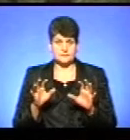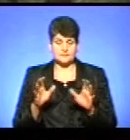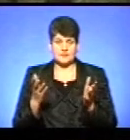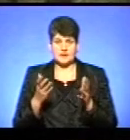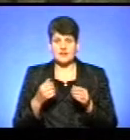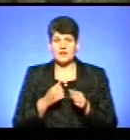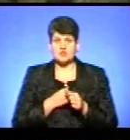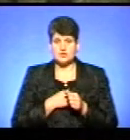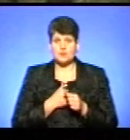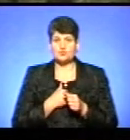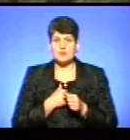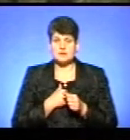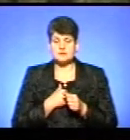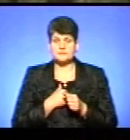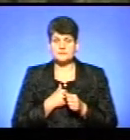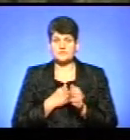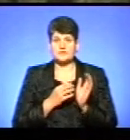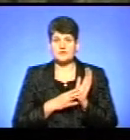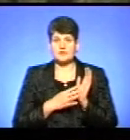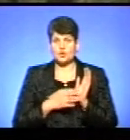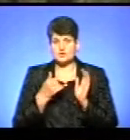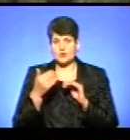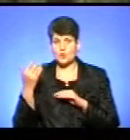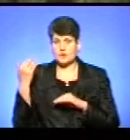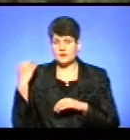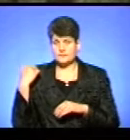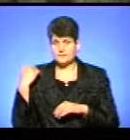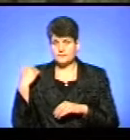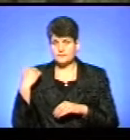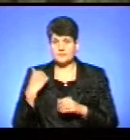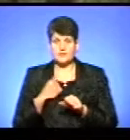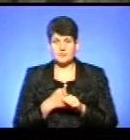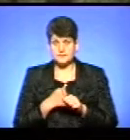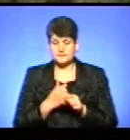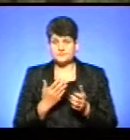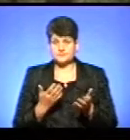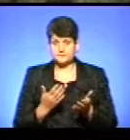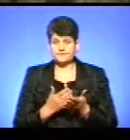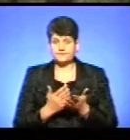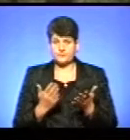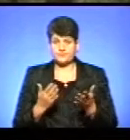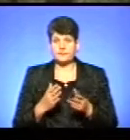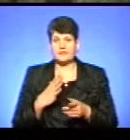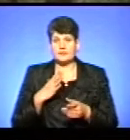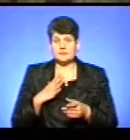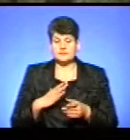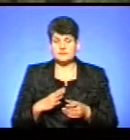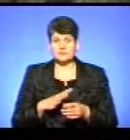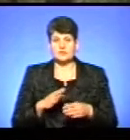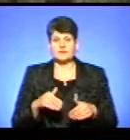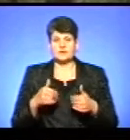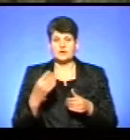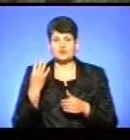яке, на жаль, в нас з 90-х років діє, вимушені були видати